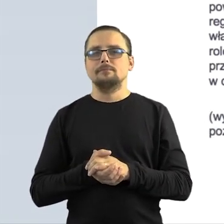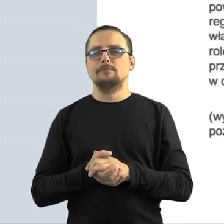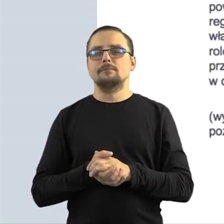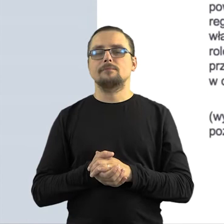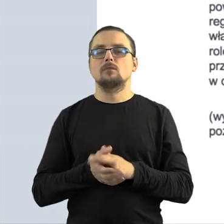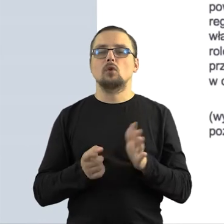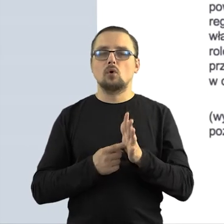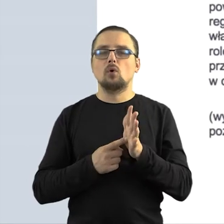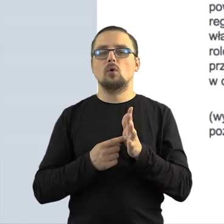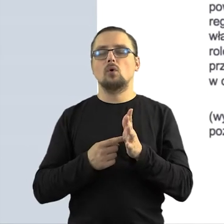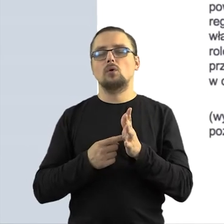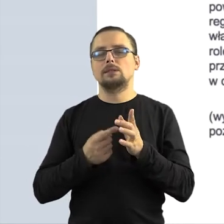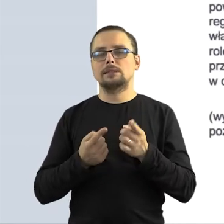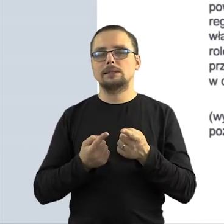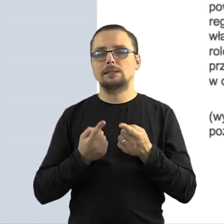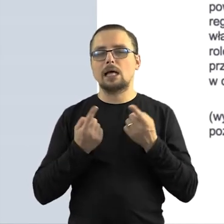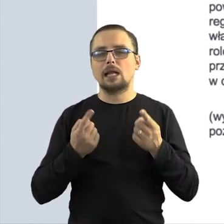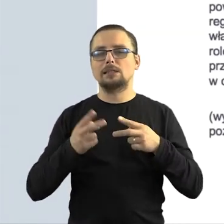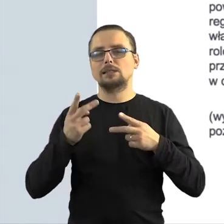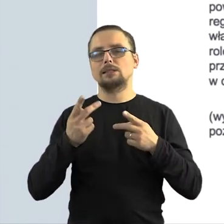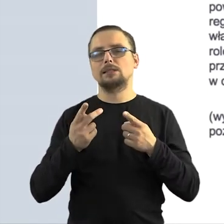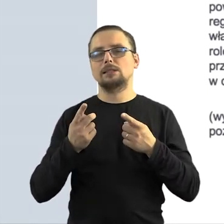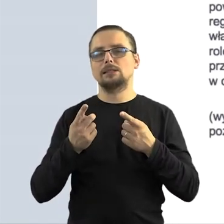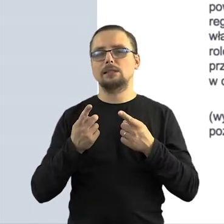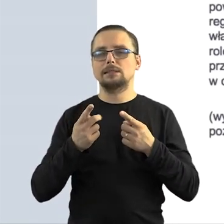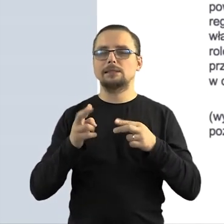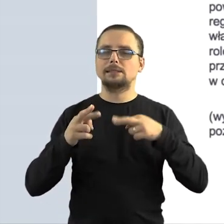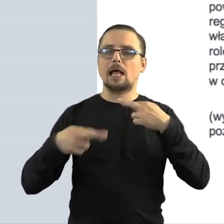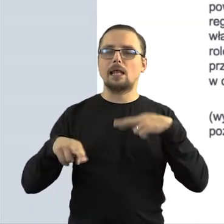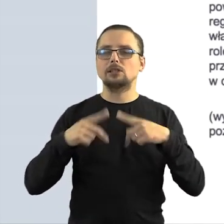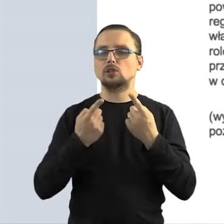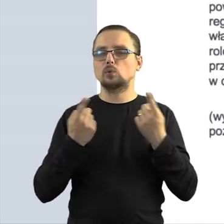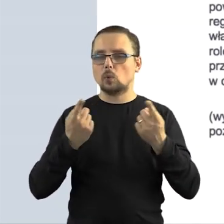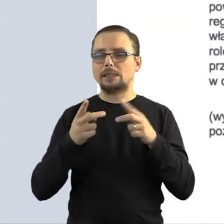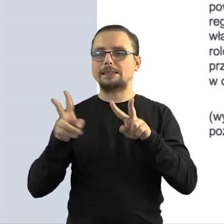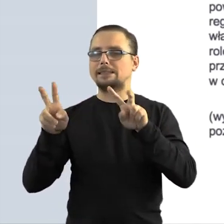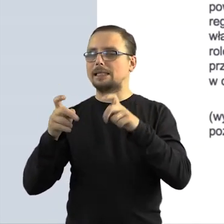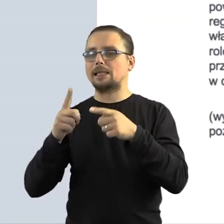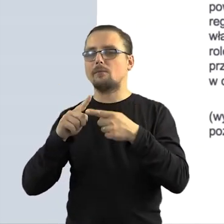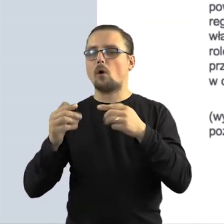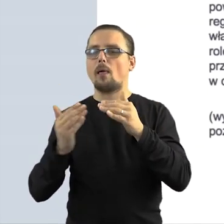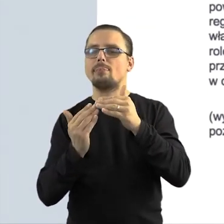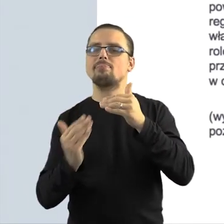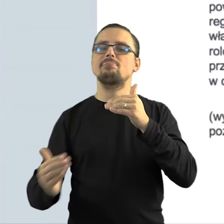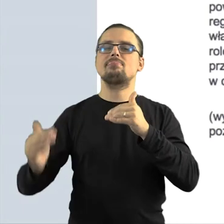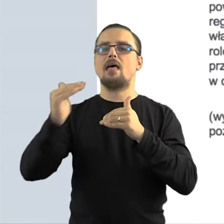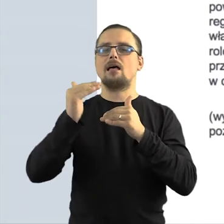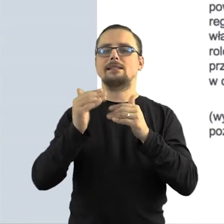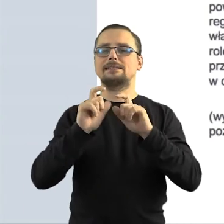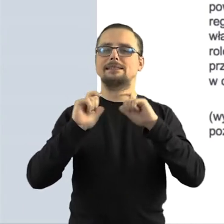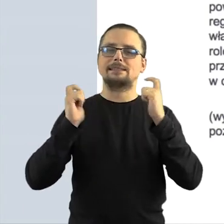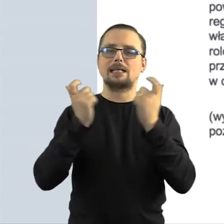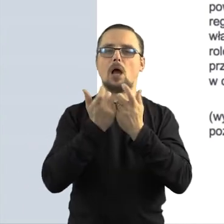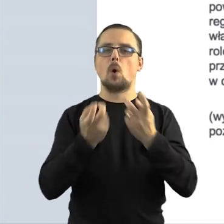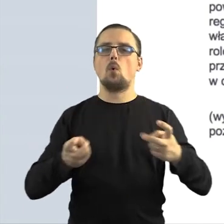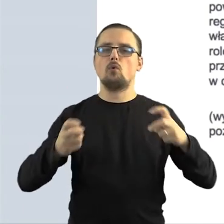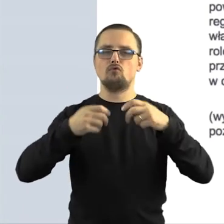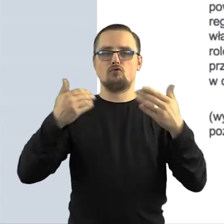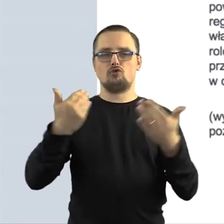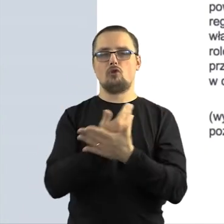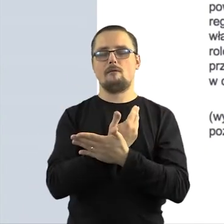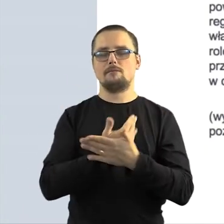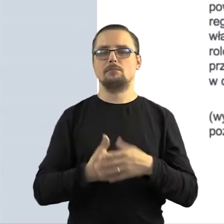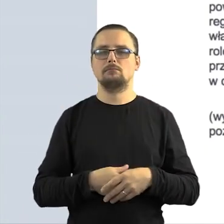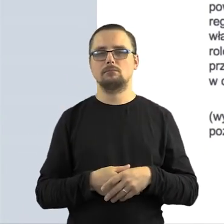jest kwestia jakiegoś kontekstu, równowagi, tego, żeby cytat nie był ważniejszy niż ten sam utwór, ale tak jak mówię, wszystkie